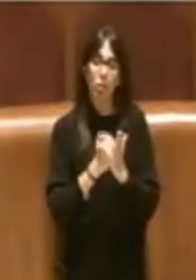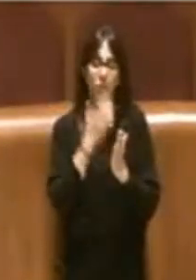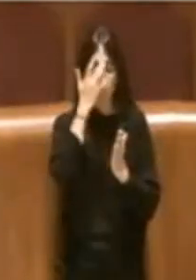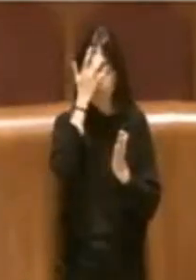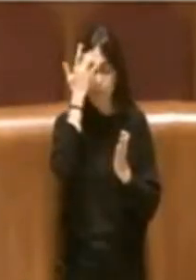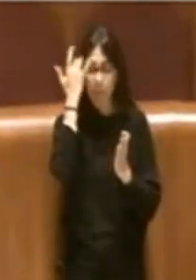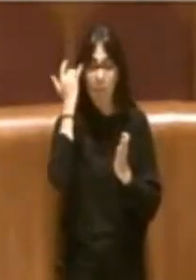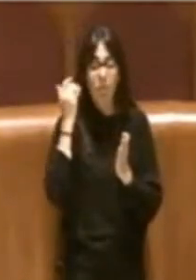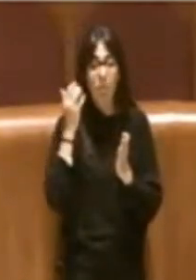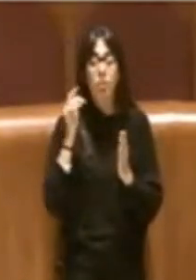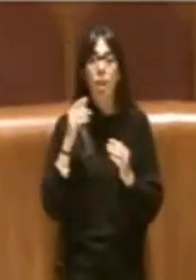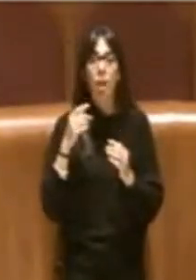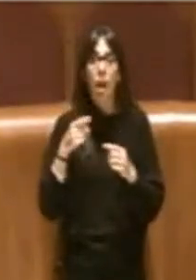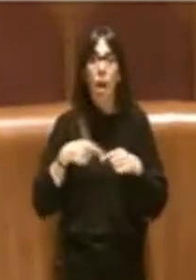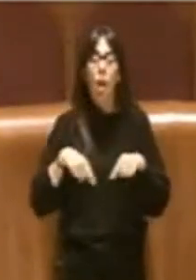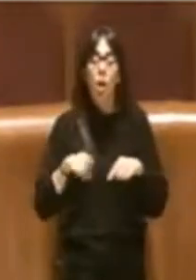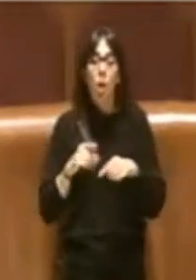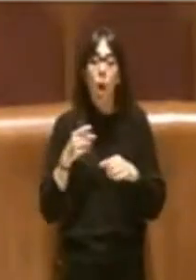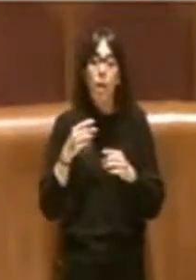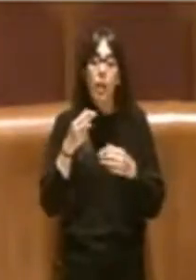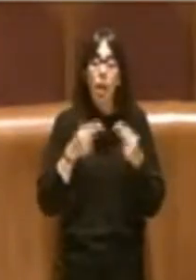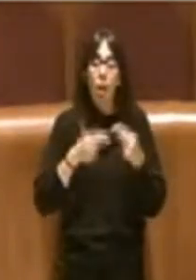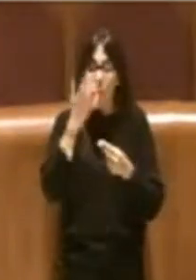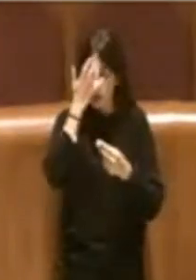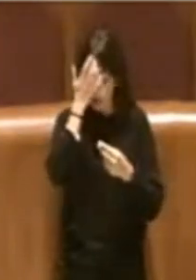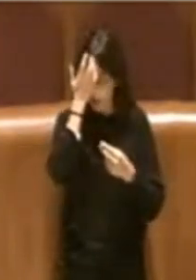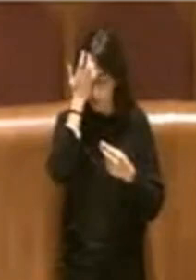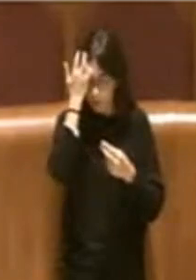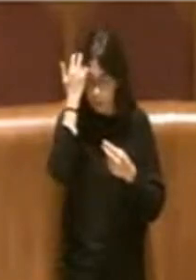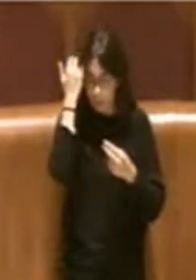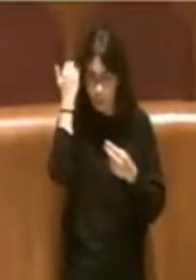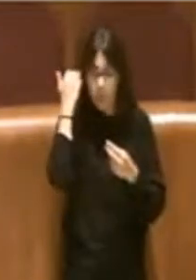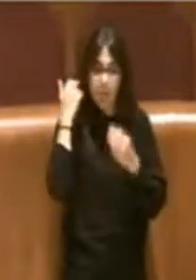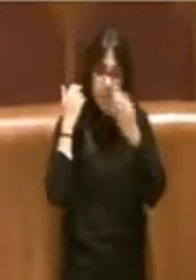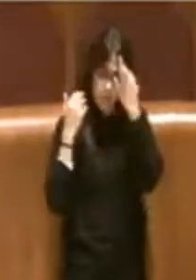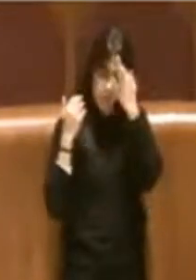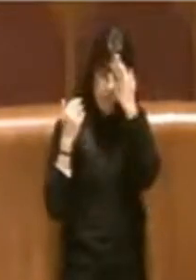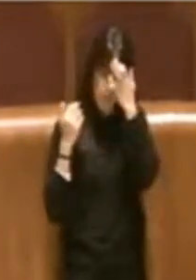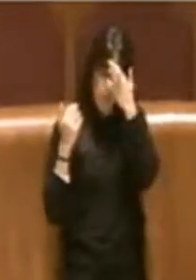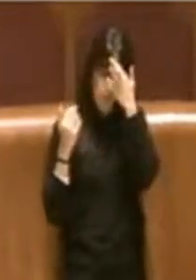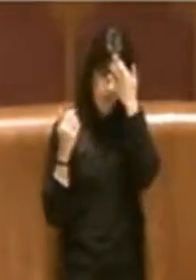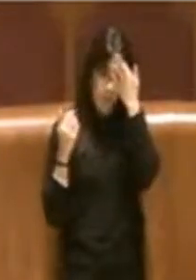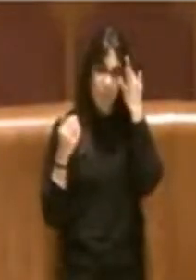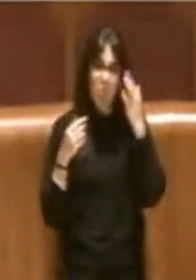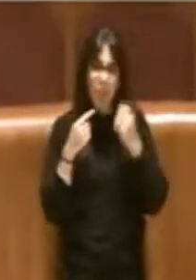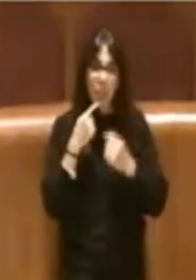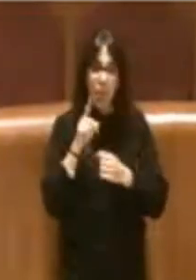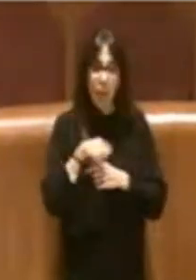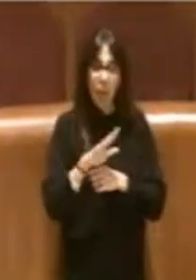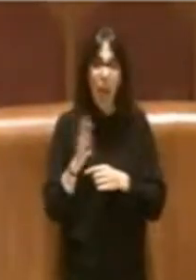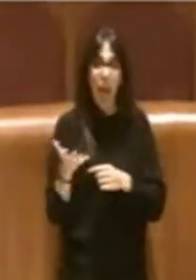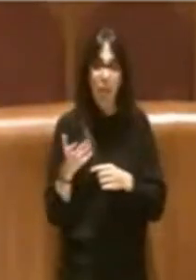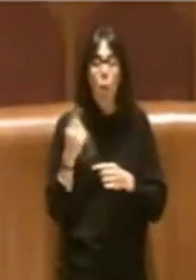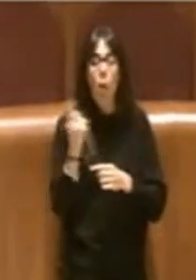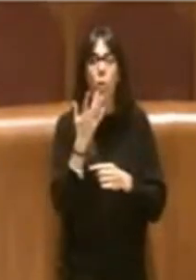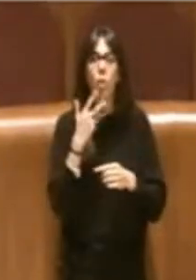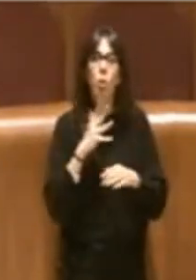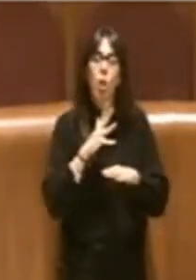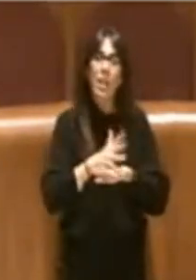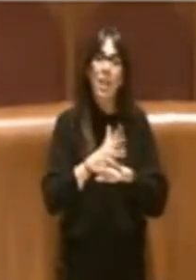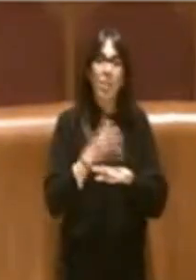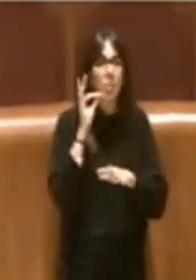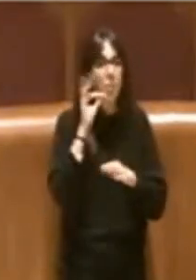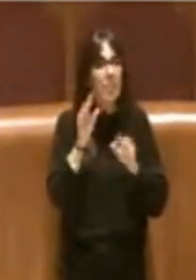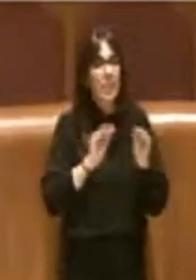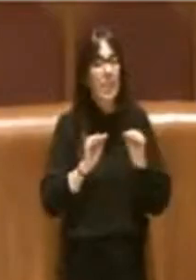ci dice anche un'altra cosa che nel momento in cui qualcuno a livello governativo ha voluto intervenire per sistemare la situazione in questa